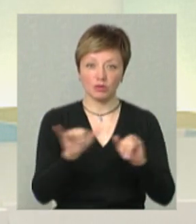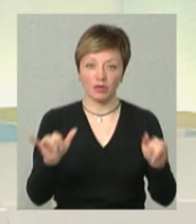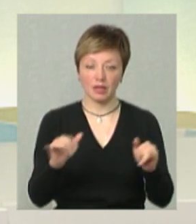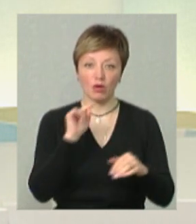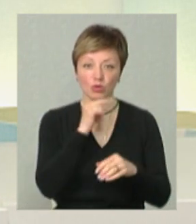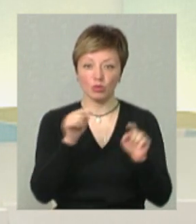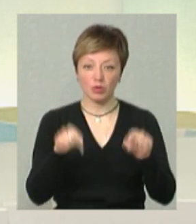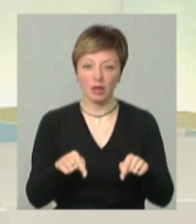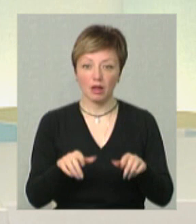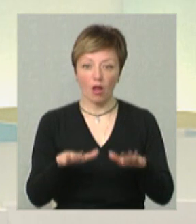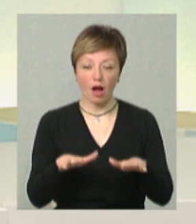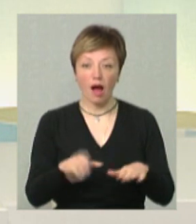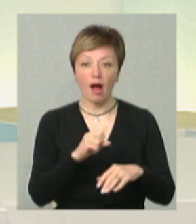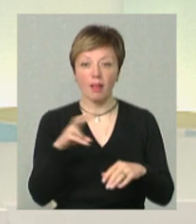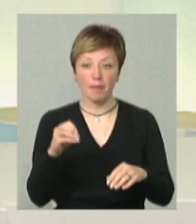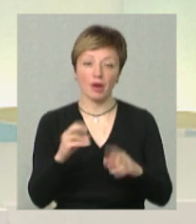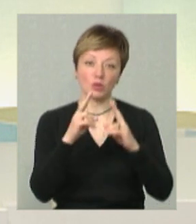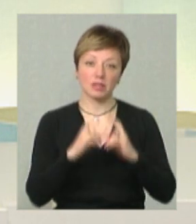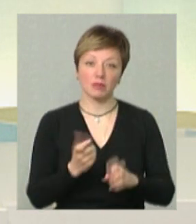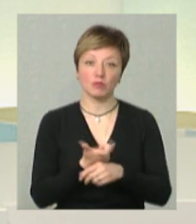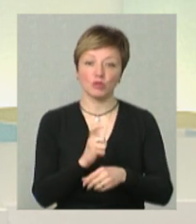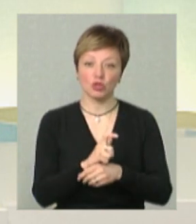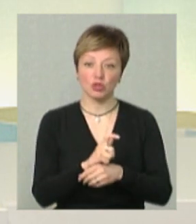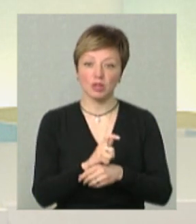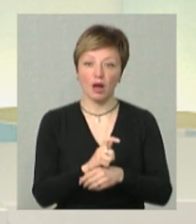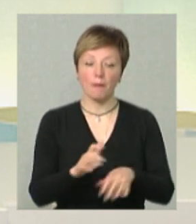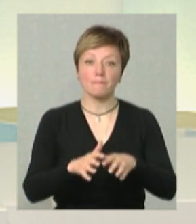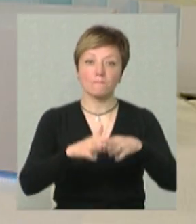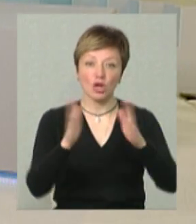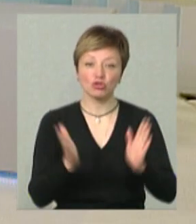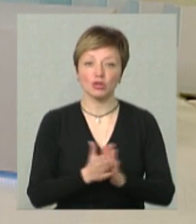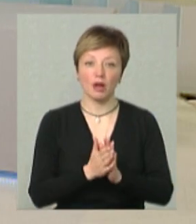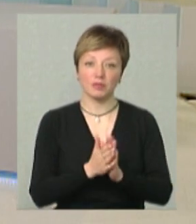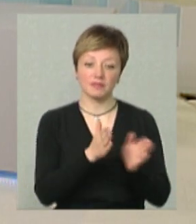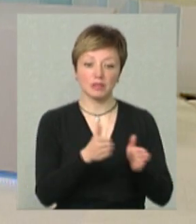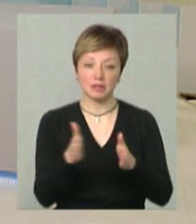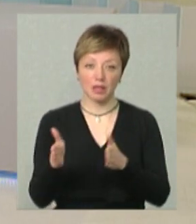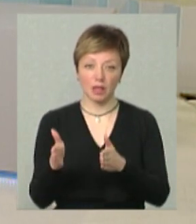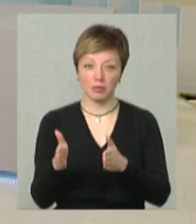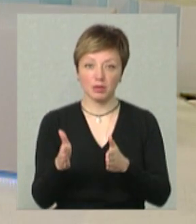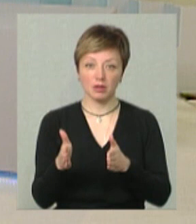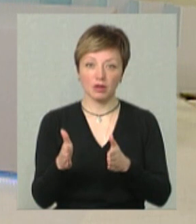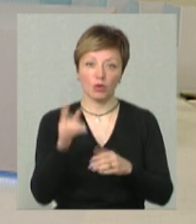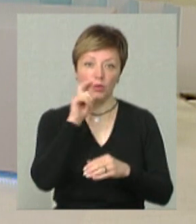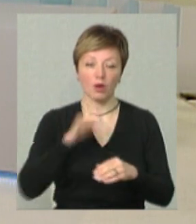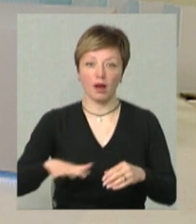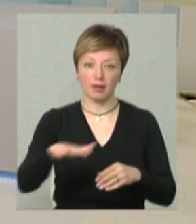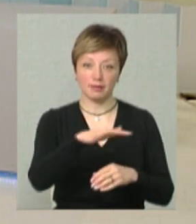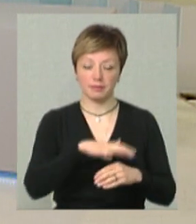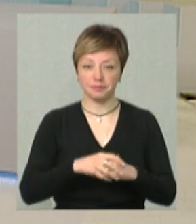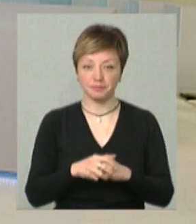економіку саме локально. Але ми розглядаємо це більш масштабно в форматі України.